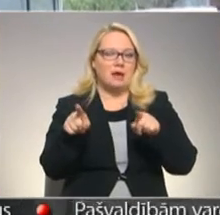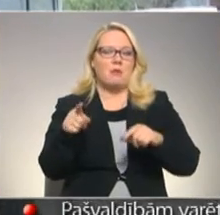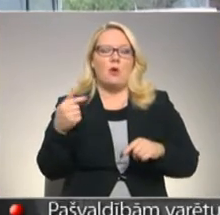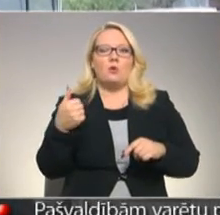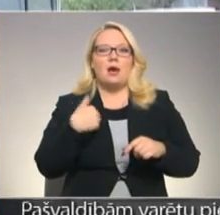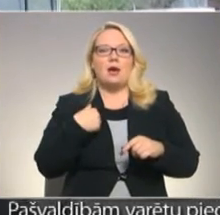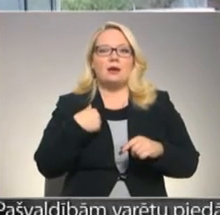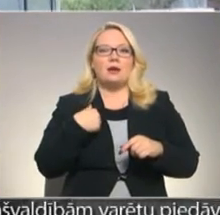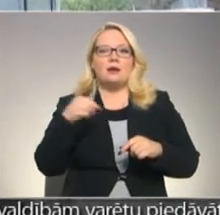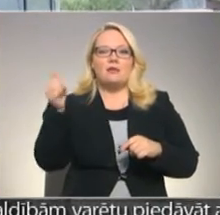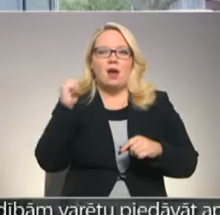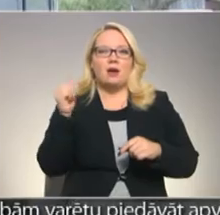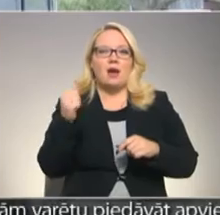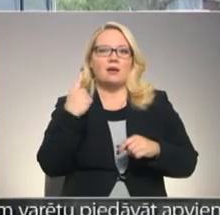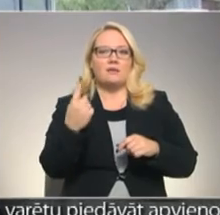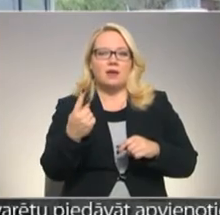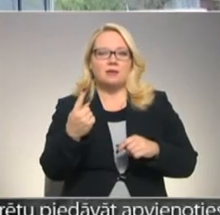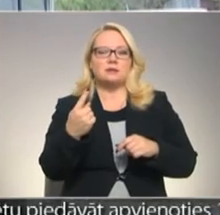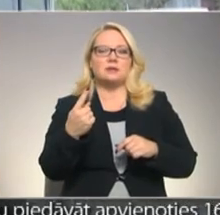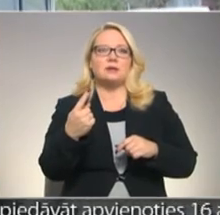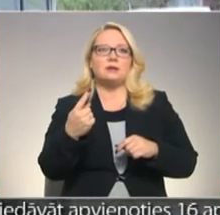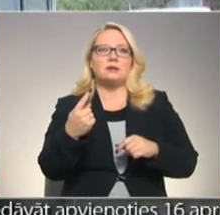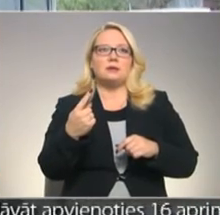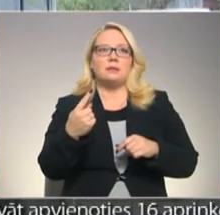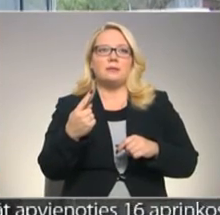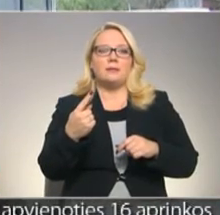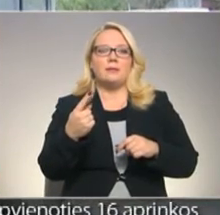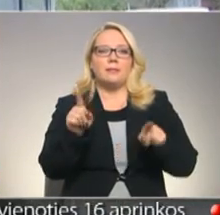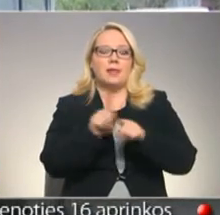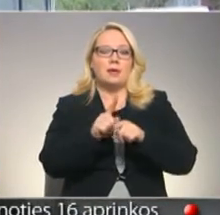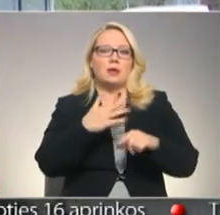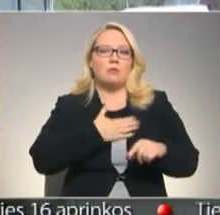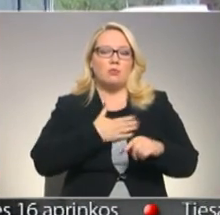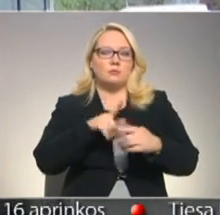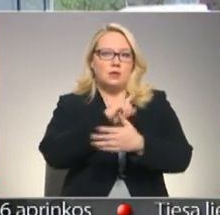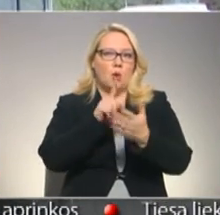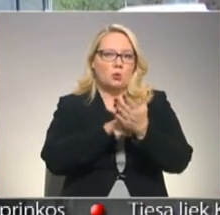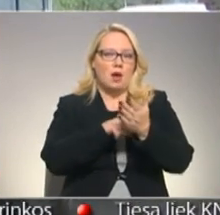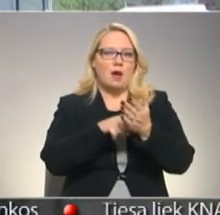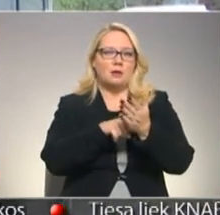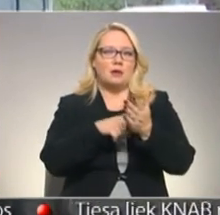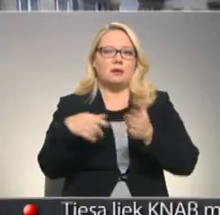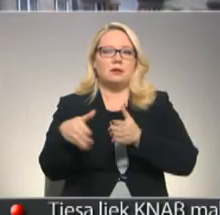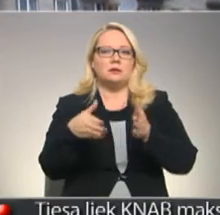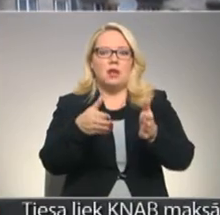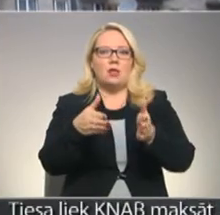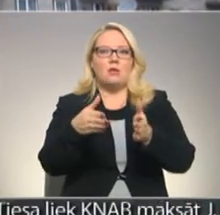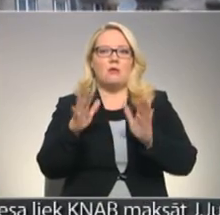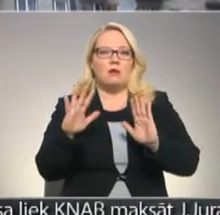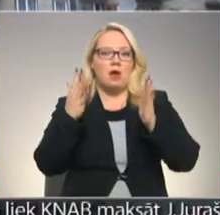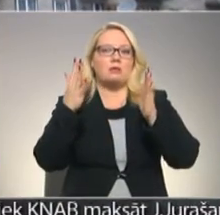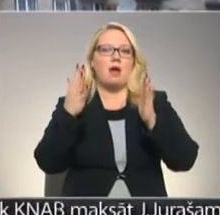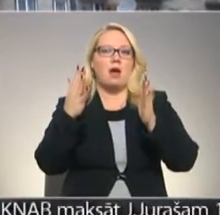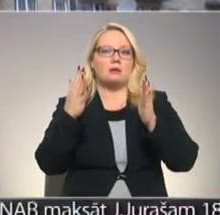sakot, vakar arī viens bija meklējā, tur arī mums jautāja ceļu gadās